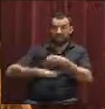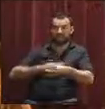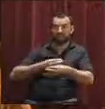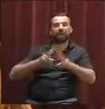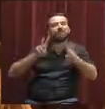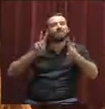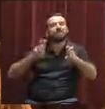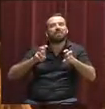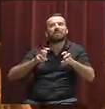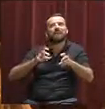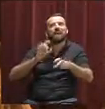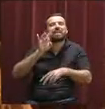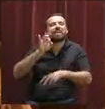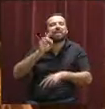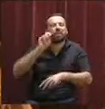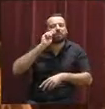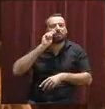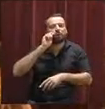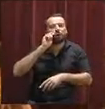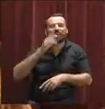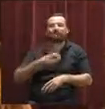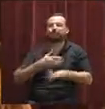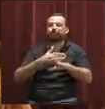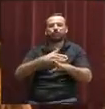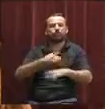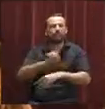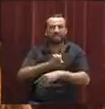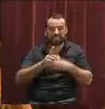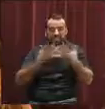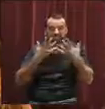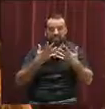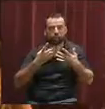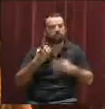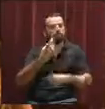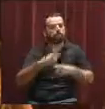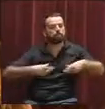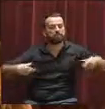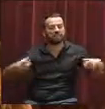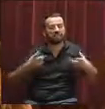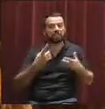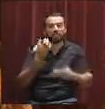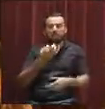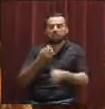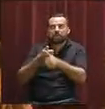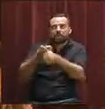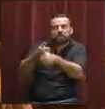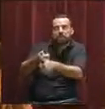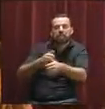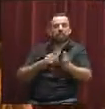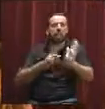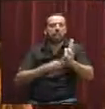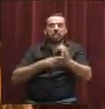informàtic no s'arriba. I ens agradaria constatar precisament que finalment aquest govern fa un seguiment con toca i que